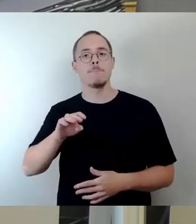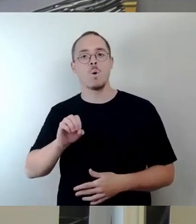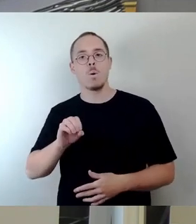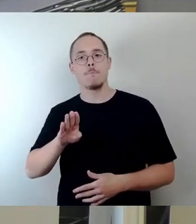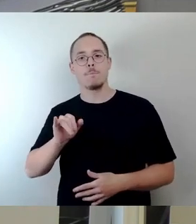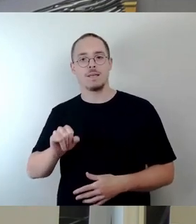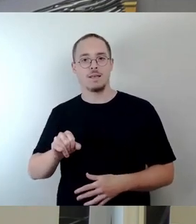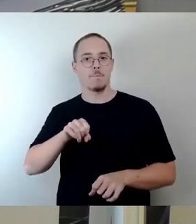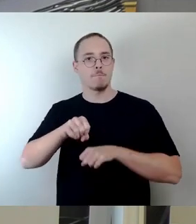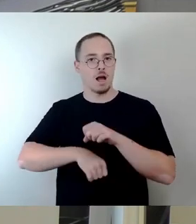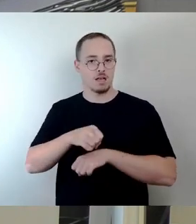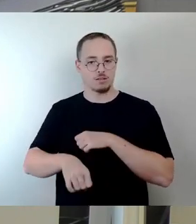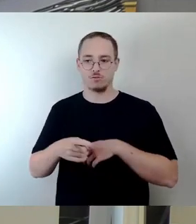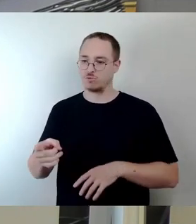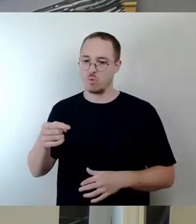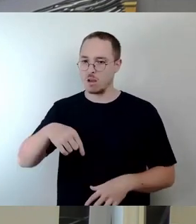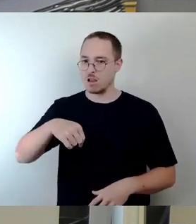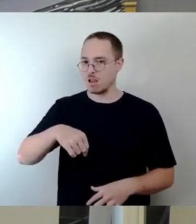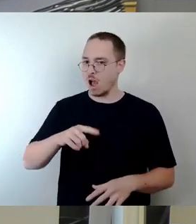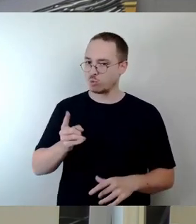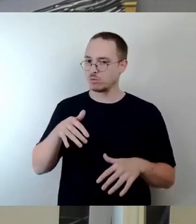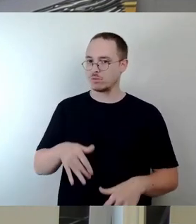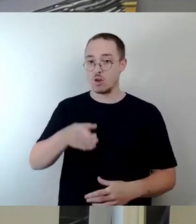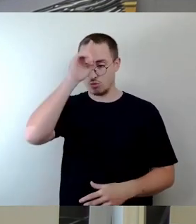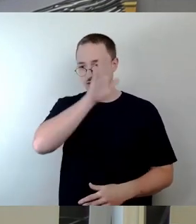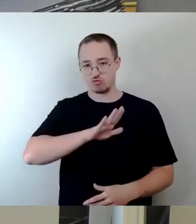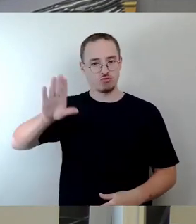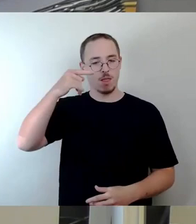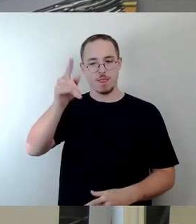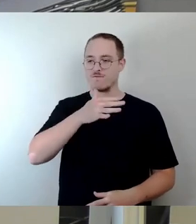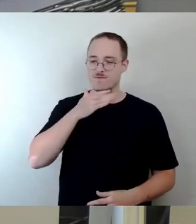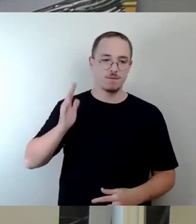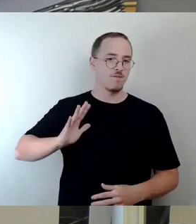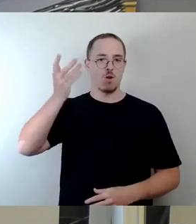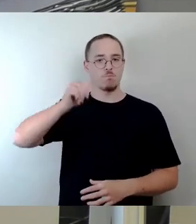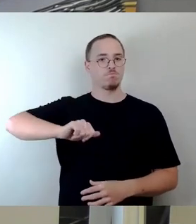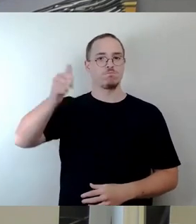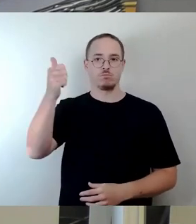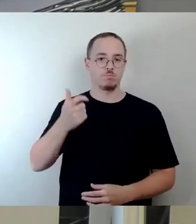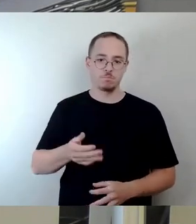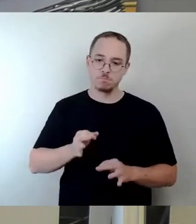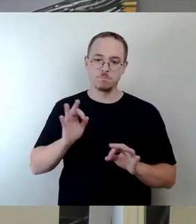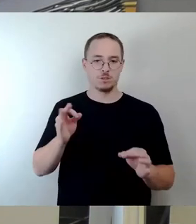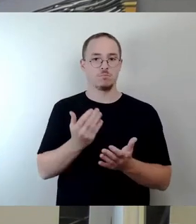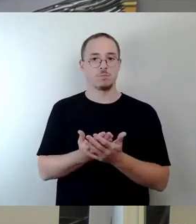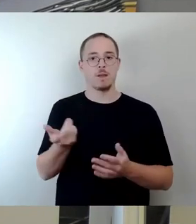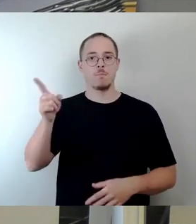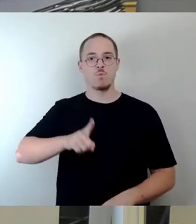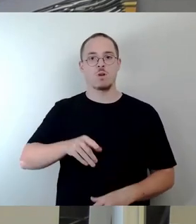erfolgreichste in ganz Deutschland. Wir haben 200.000 Fahrten pro Monat damit. Das ist auch Mobilität.